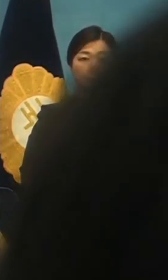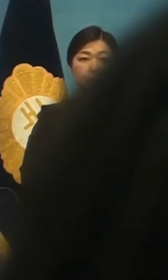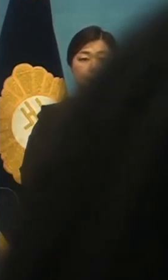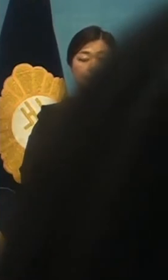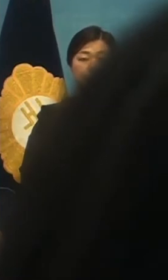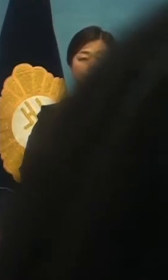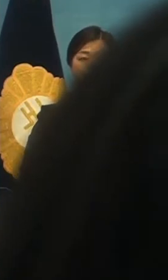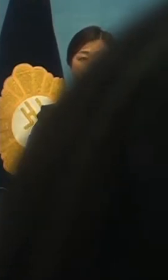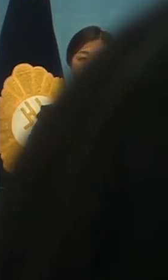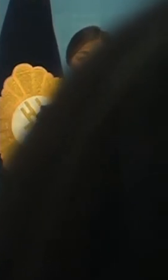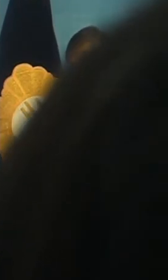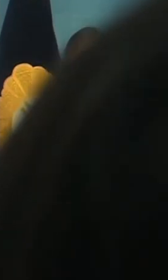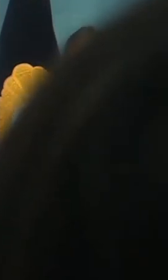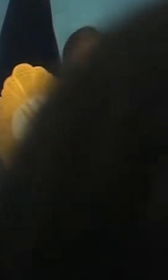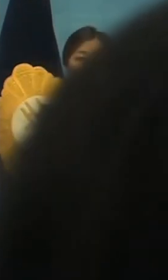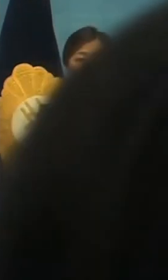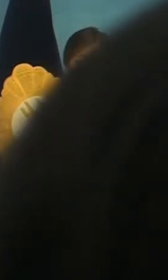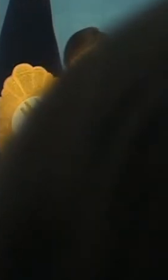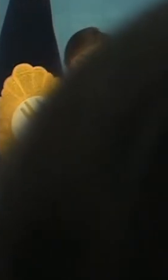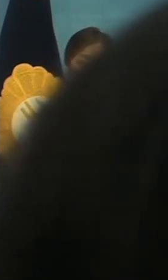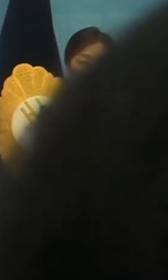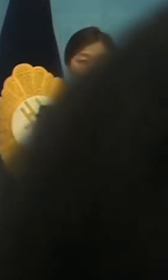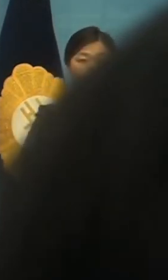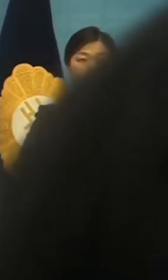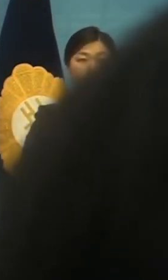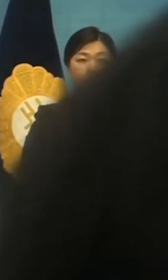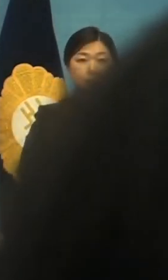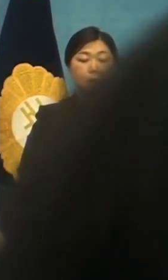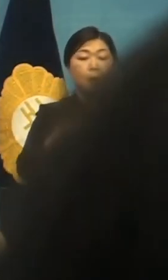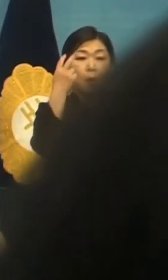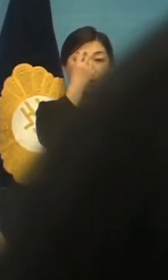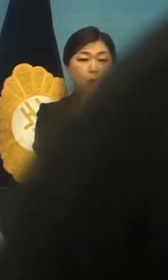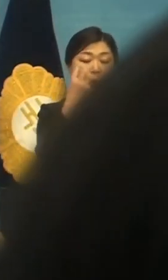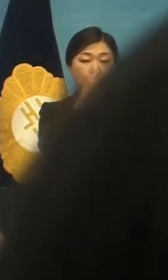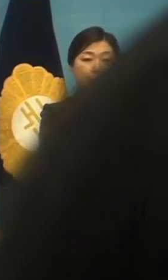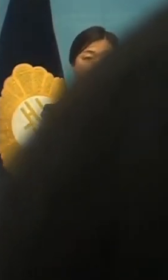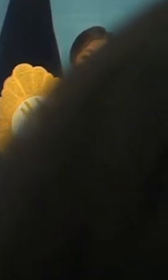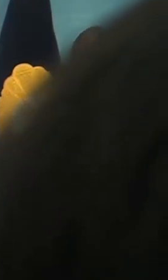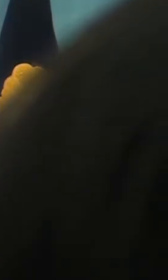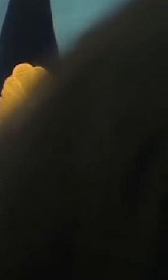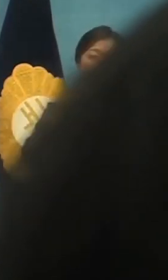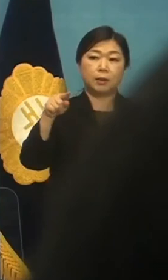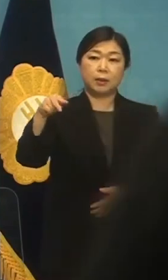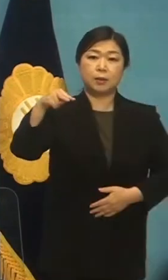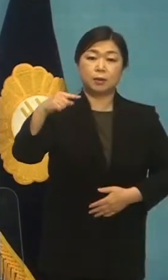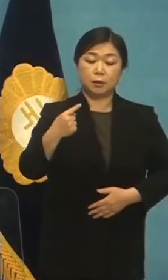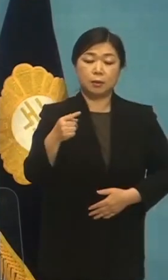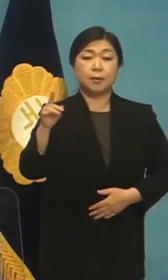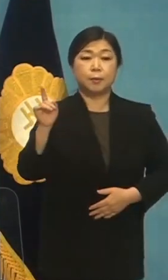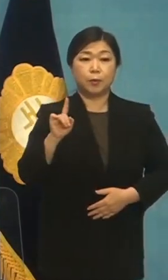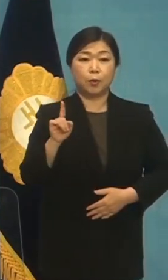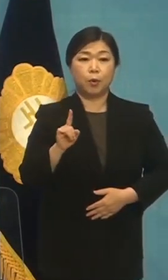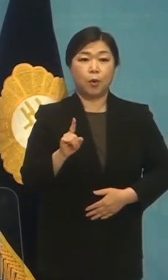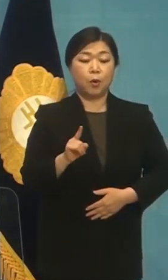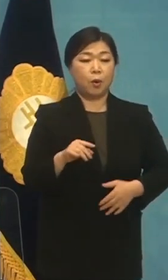두 번째 돌공 오아시스 플랫폼은 오아시스 서울 공간에 공간에 우리fully